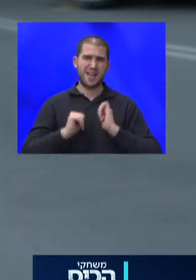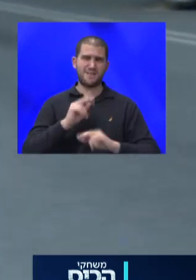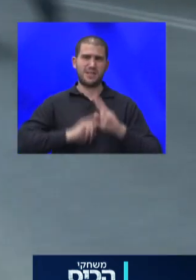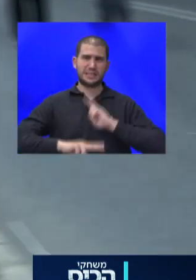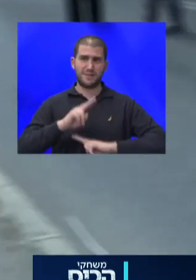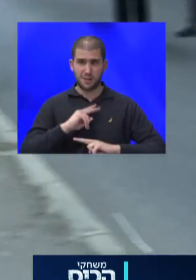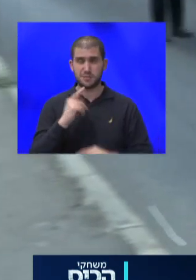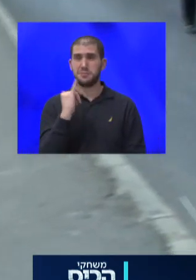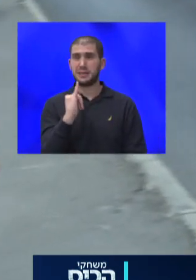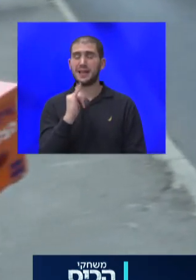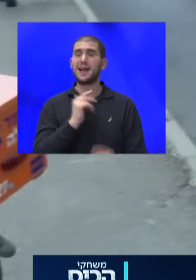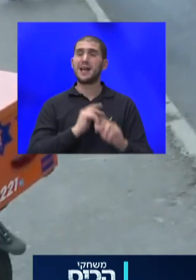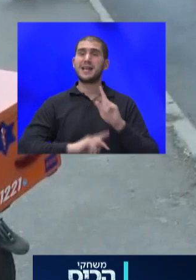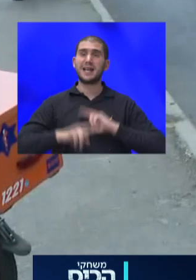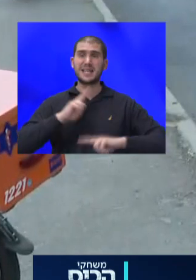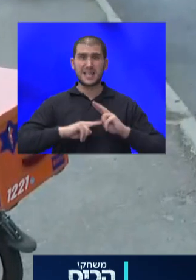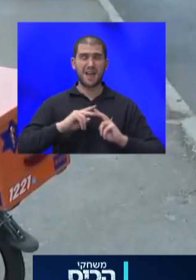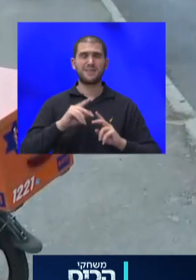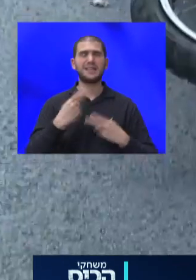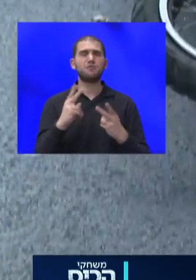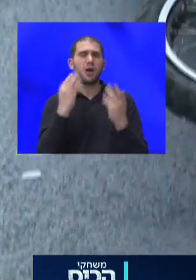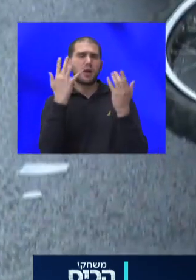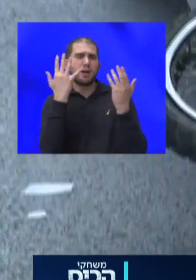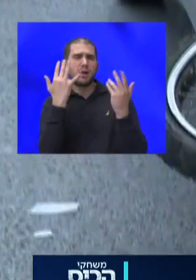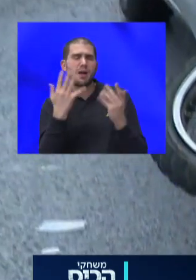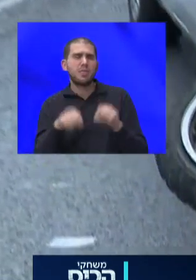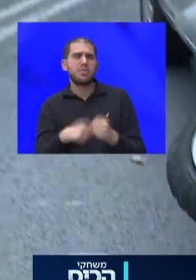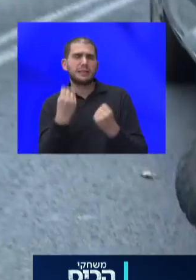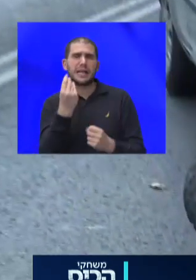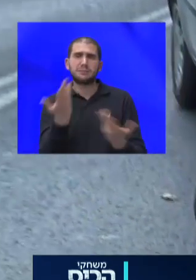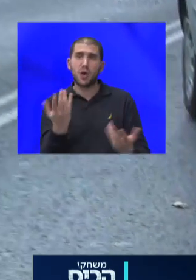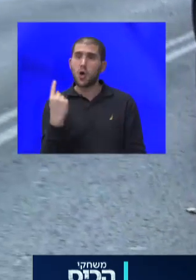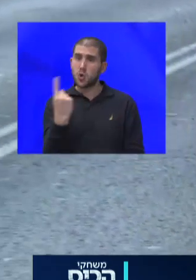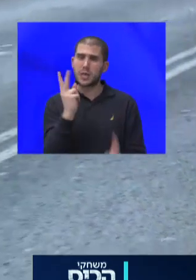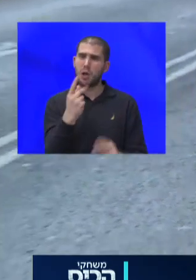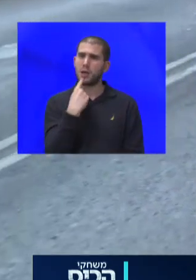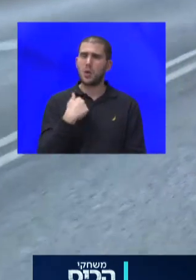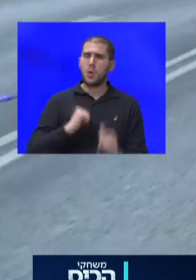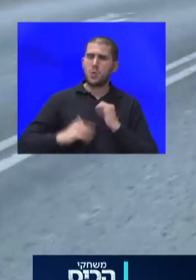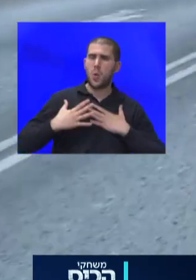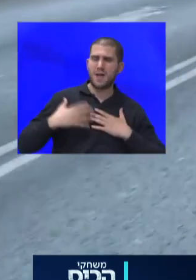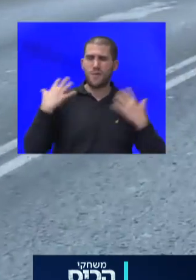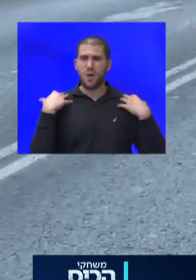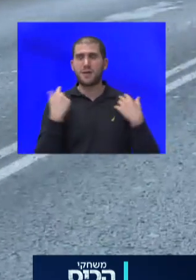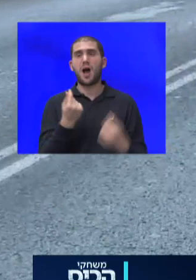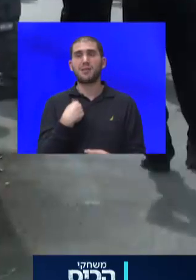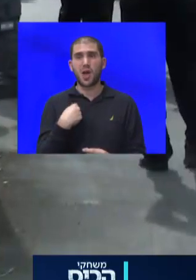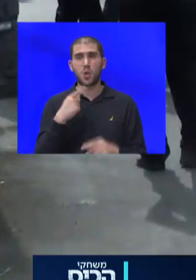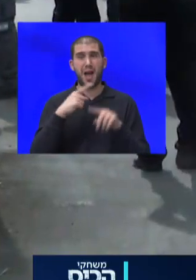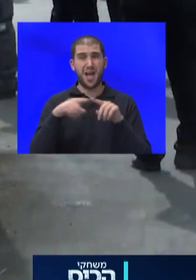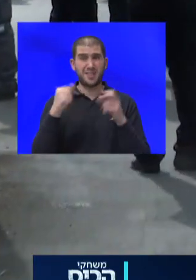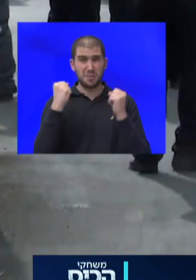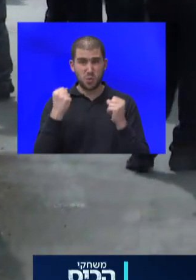כאב וסבל, אי אפשר לקמת את זה באמת בנזק כספי. כל אחד יכול להגיד כואב לי, לא כואב לי. אנחנו בענף הביטוח אין לנו